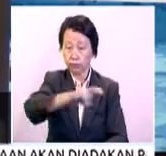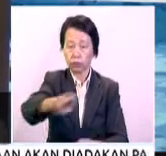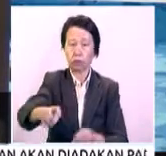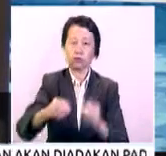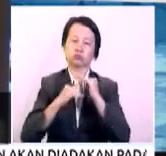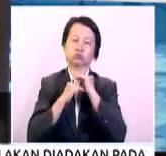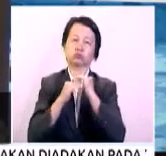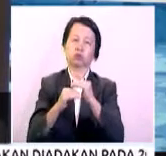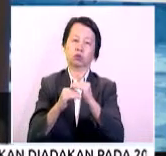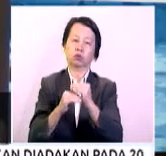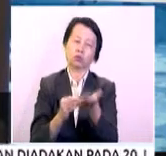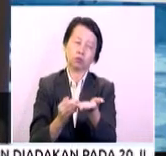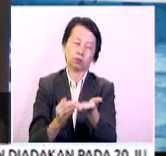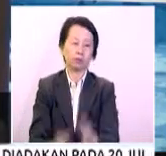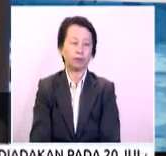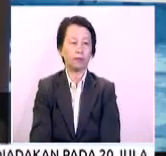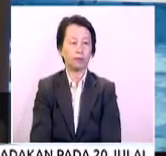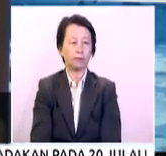terhad.